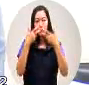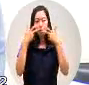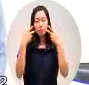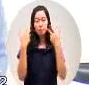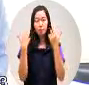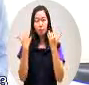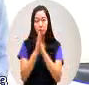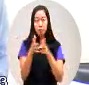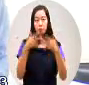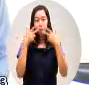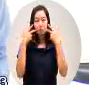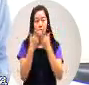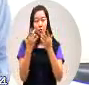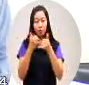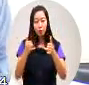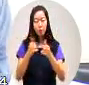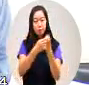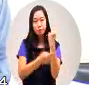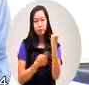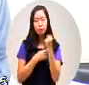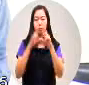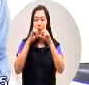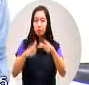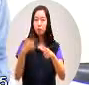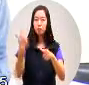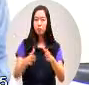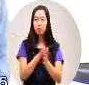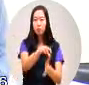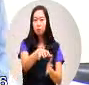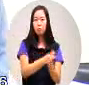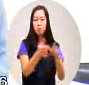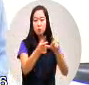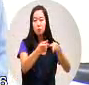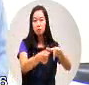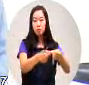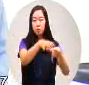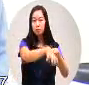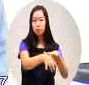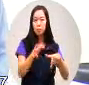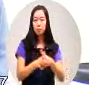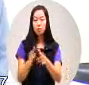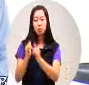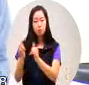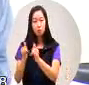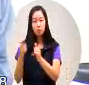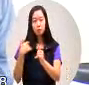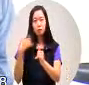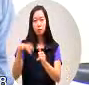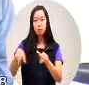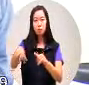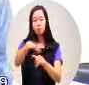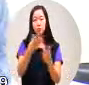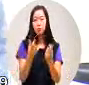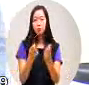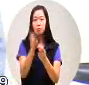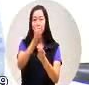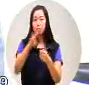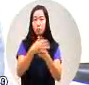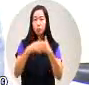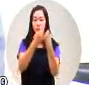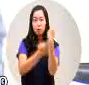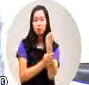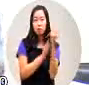答复我们地方七公首地方民众就是跟着水保法在走的